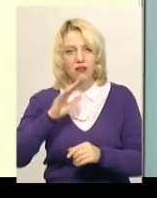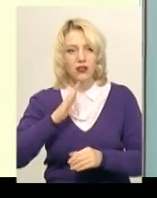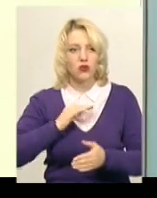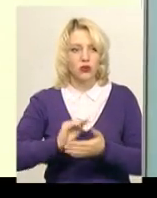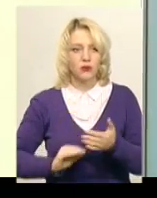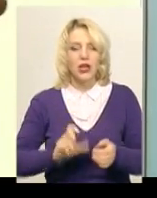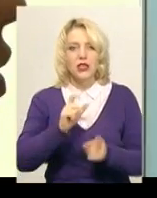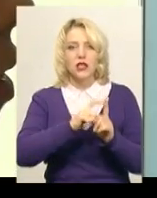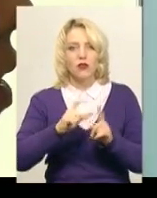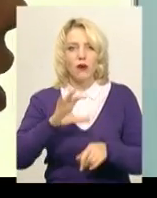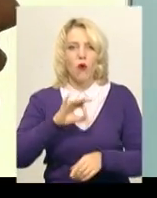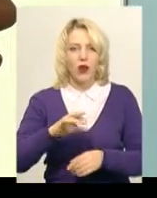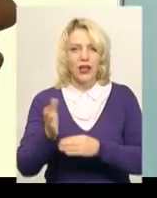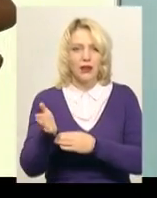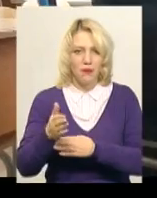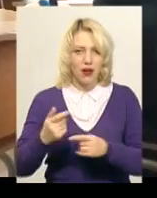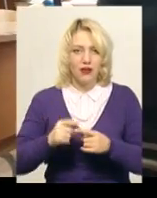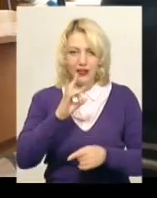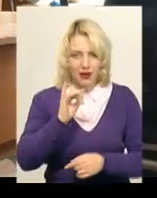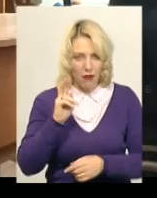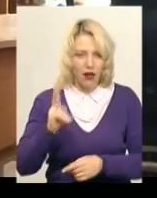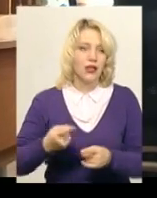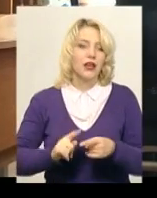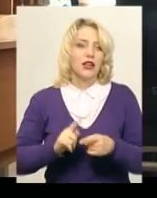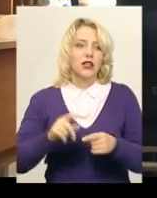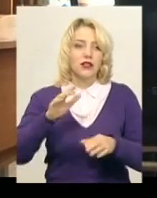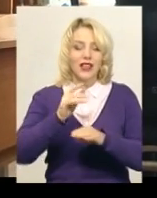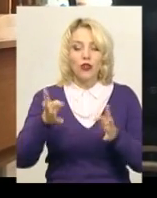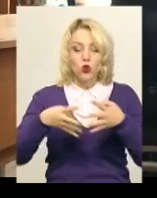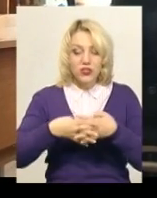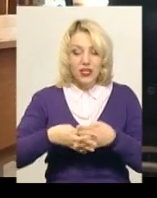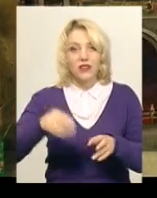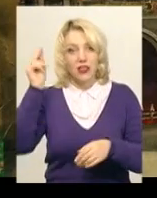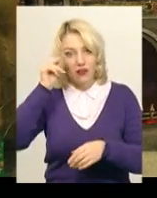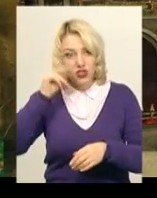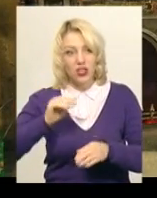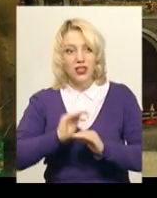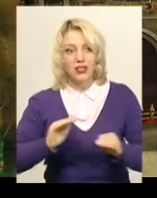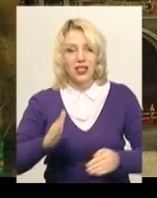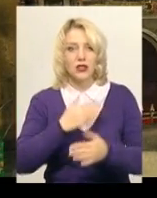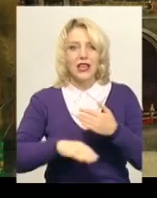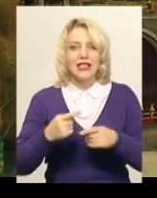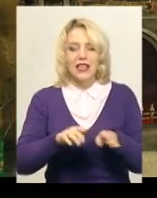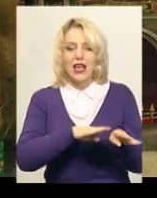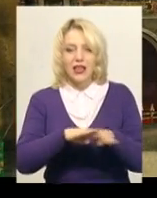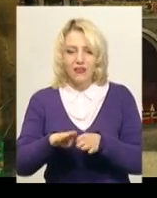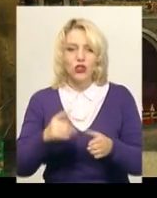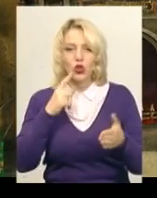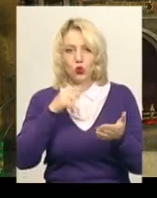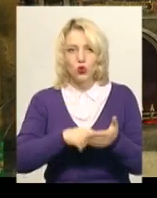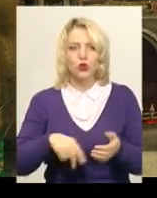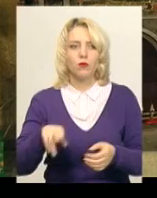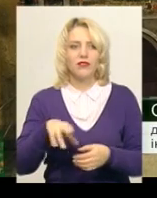За словами Ольги Рибак, інклюзивне навчання дітей з інвалідністю у навчальних закладах – це рівний доступ до освіти всім дітям.